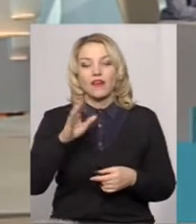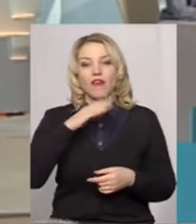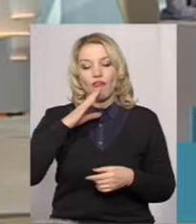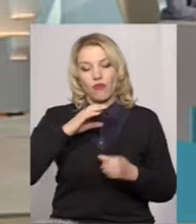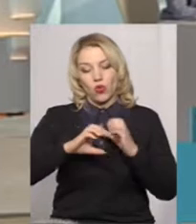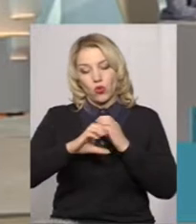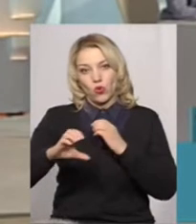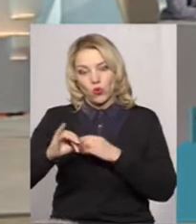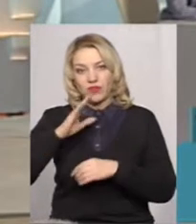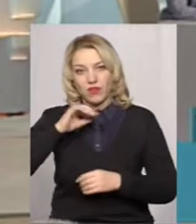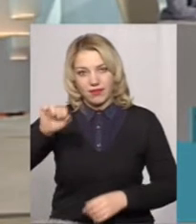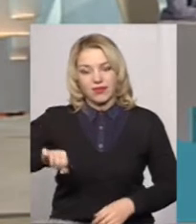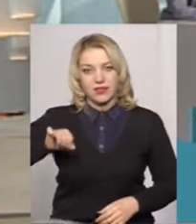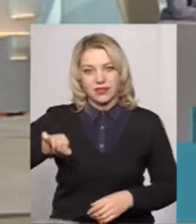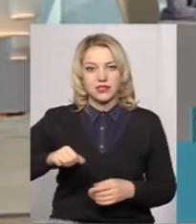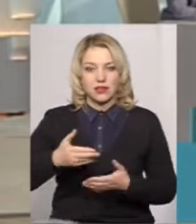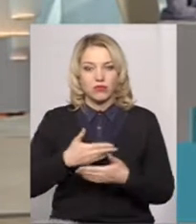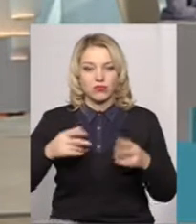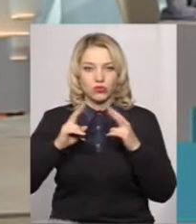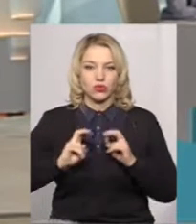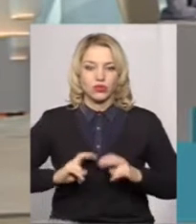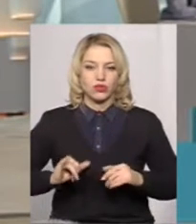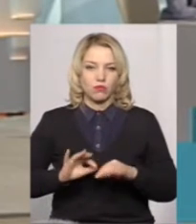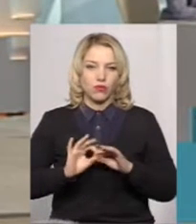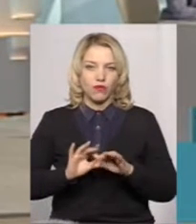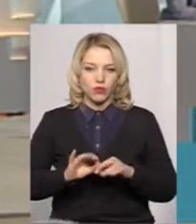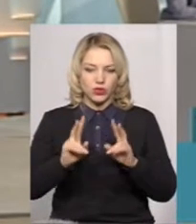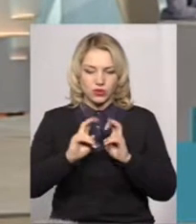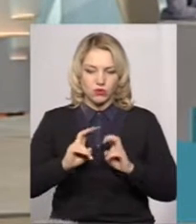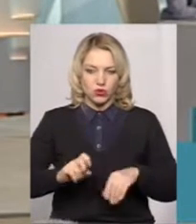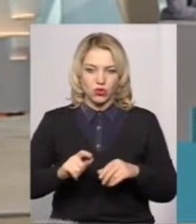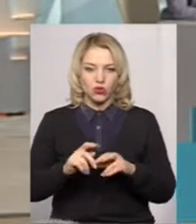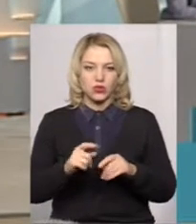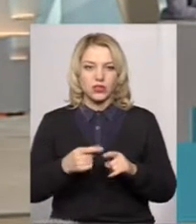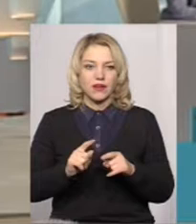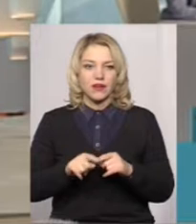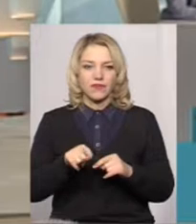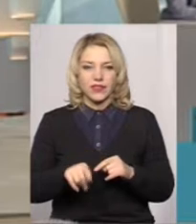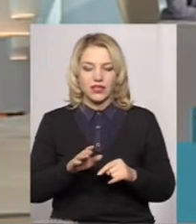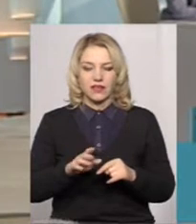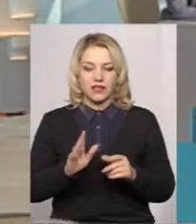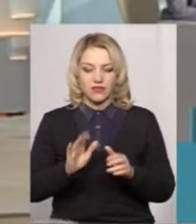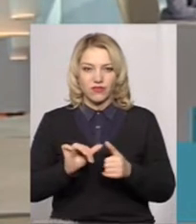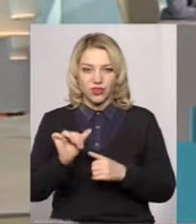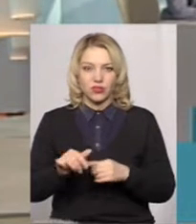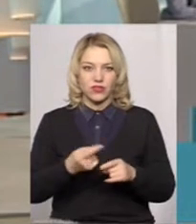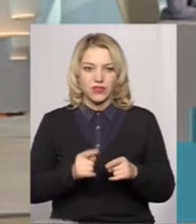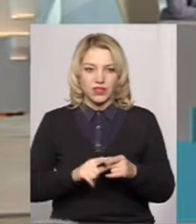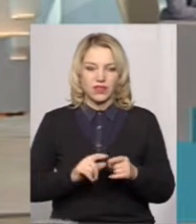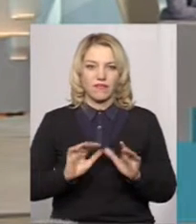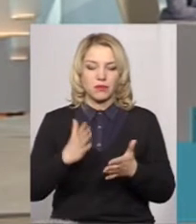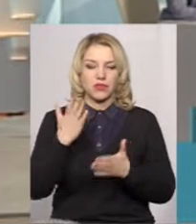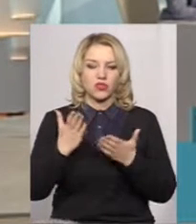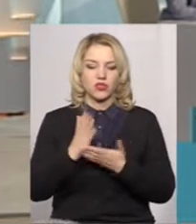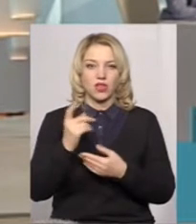криниці ми досліджуємо, проводимо ці моніторингові дослідження, виключно в тих випадках, якщо є господара.